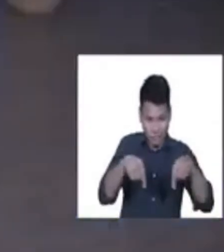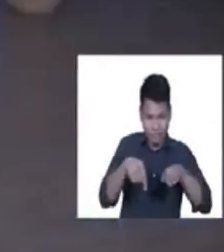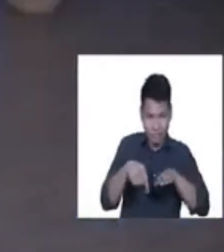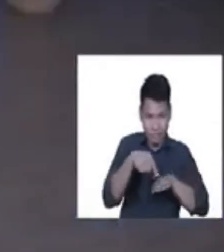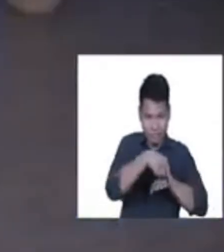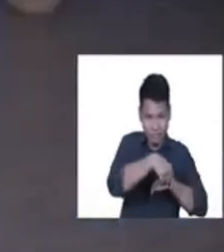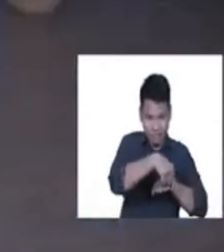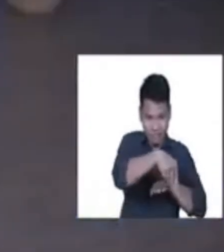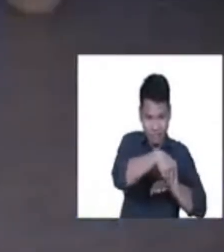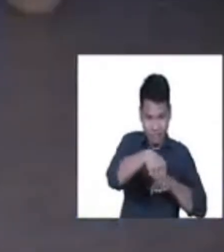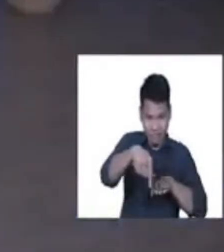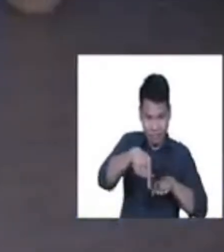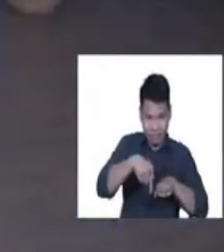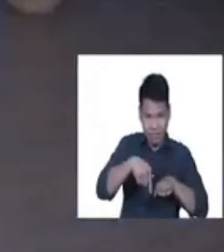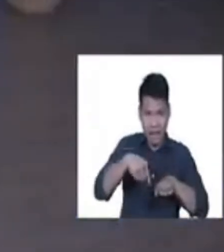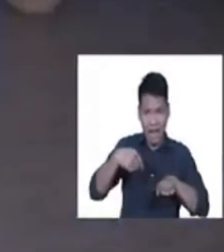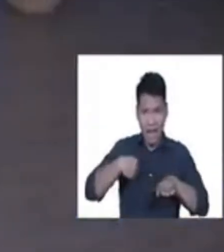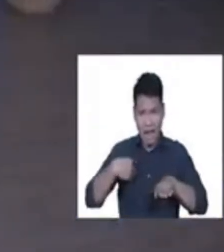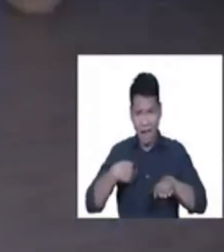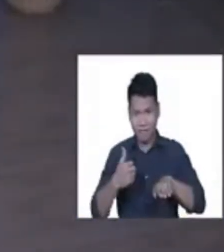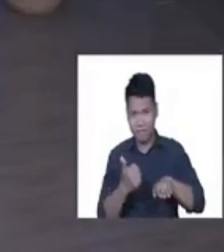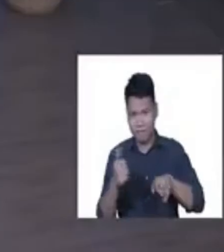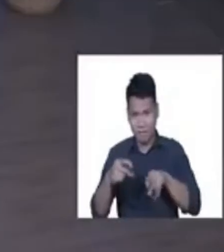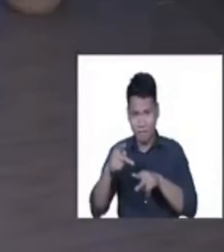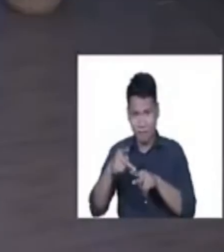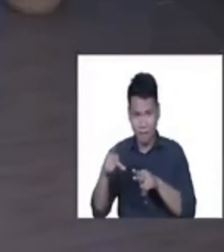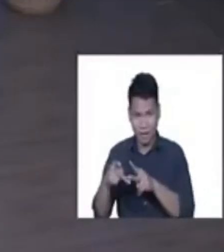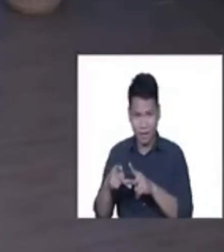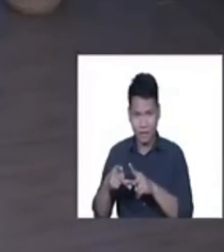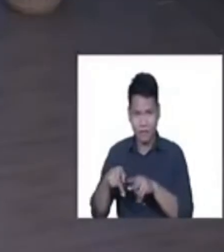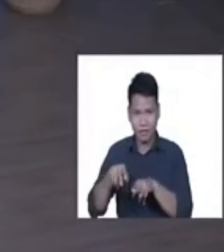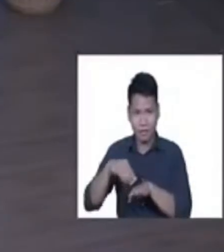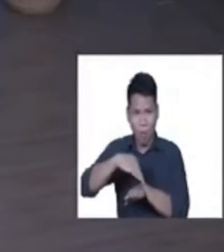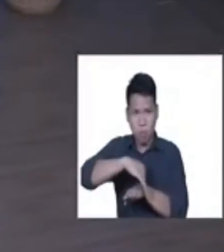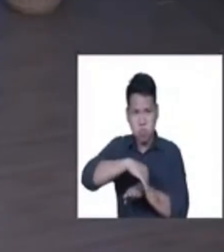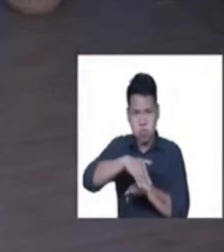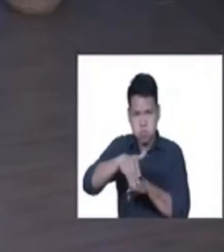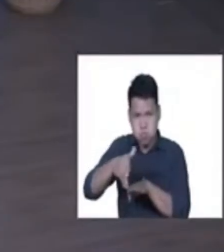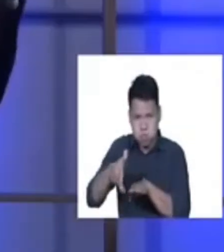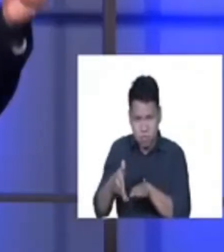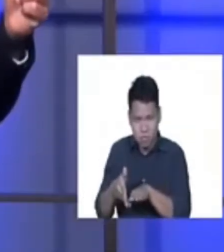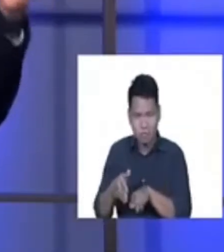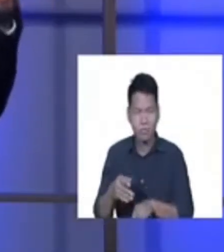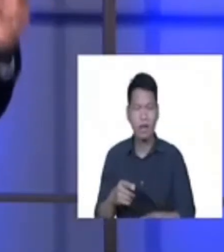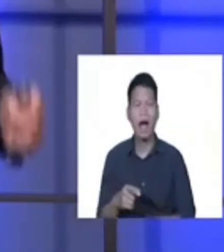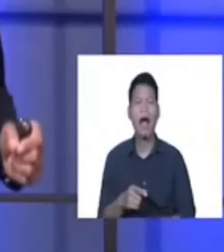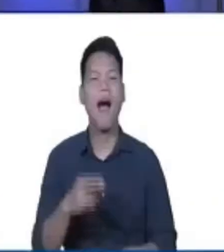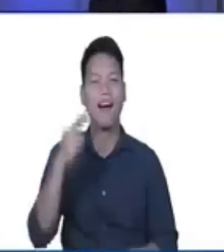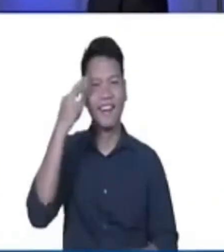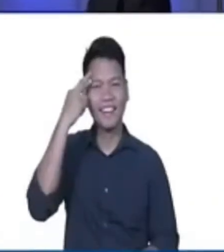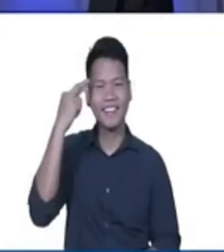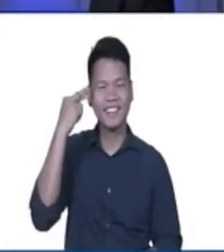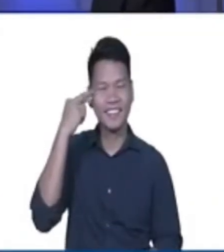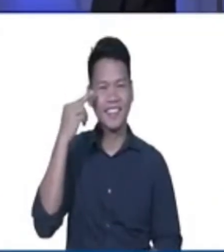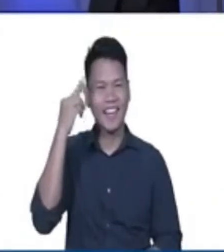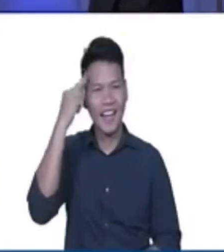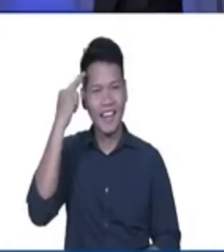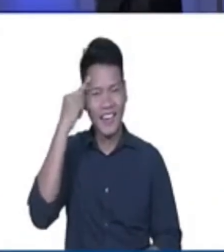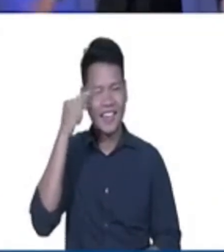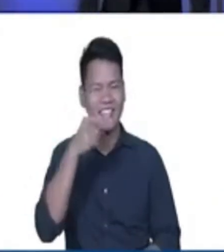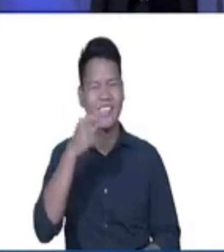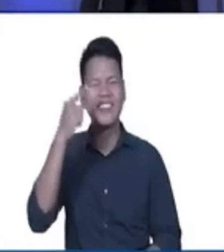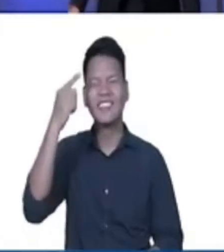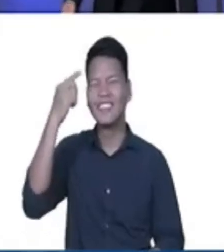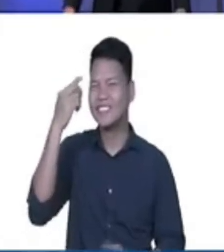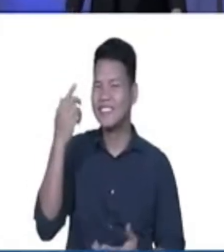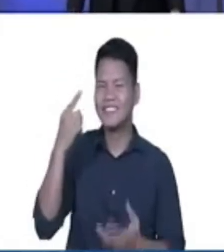at that point, Ronald Reagan learned a lesson. I learned right then and there, Sabi